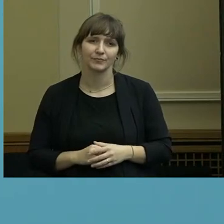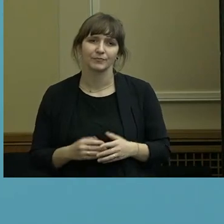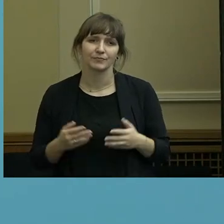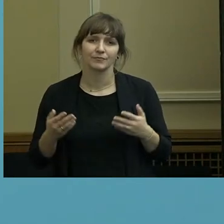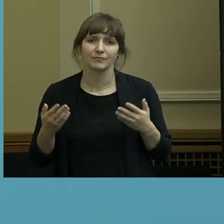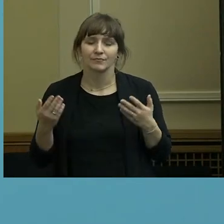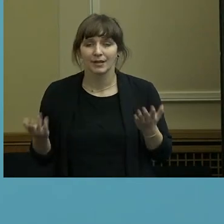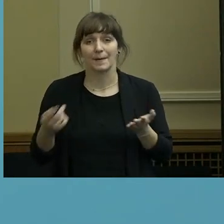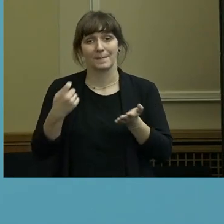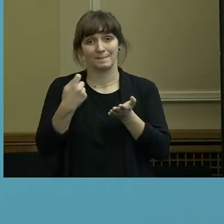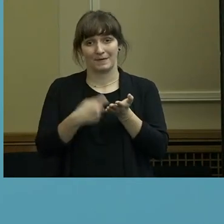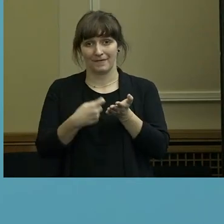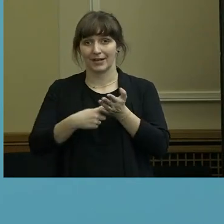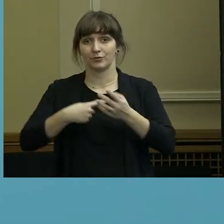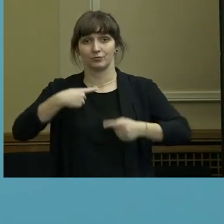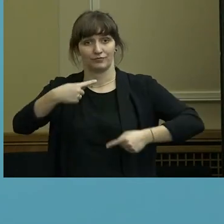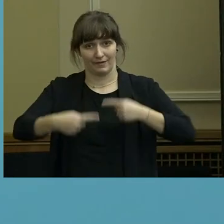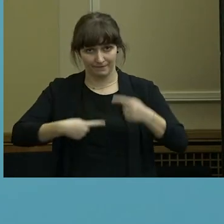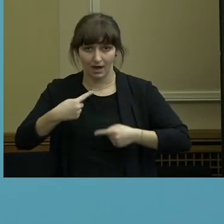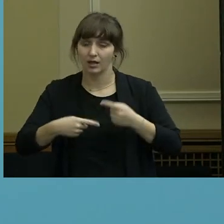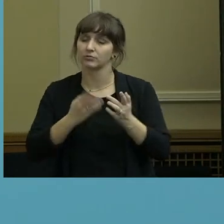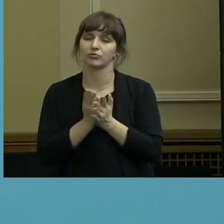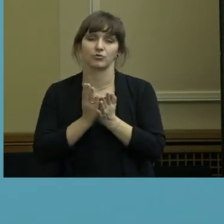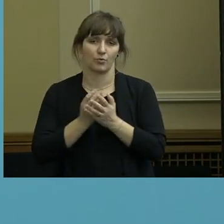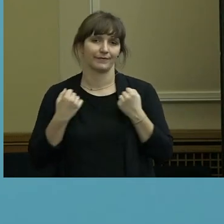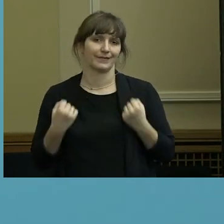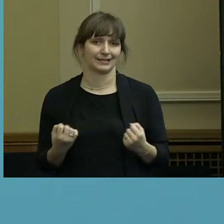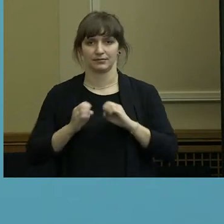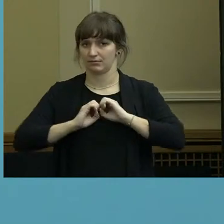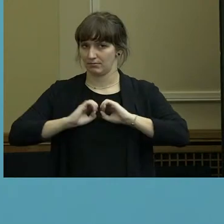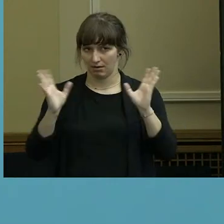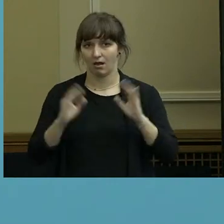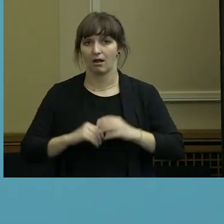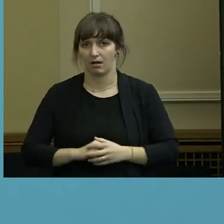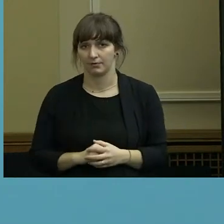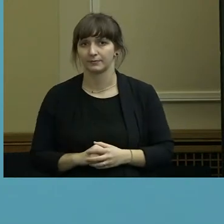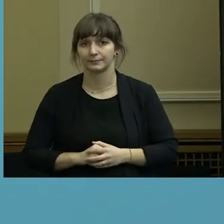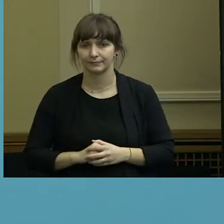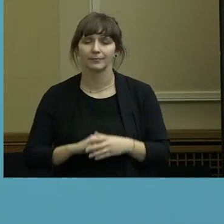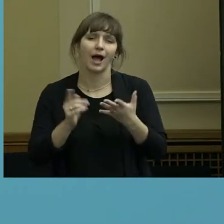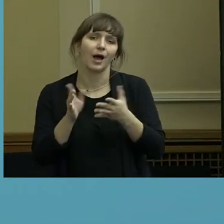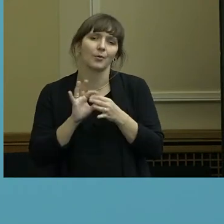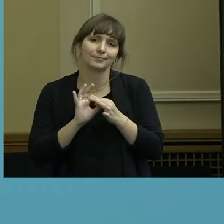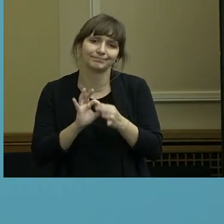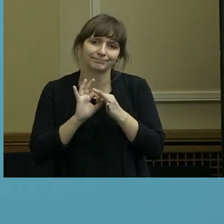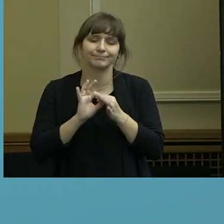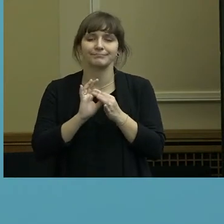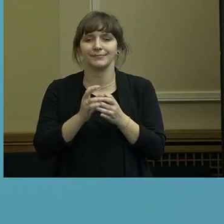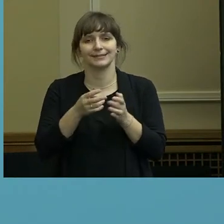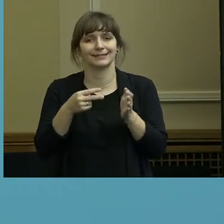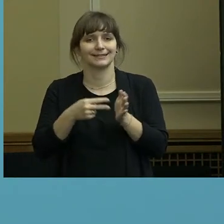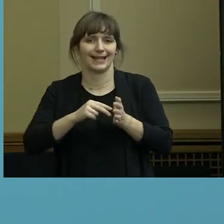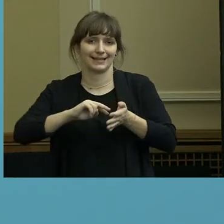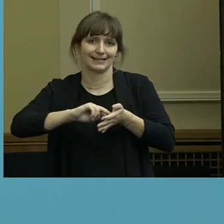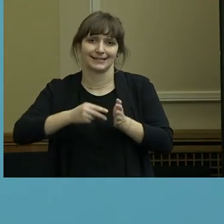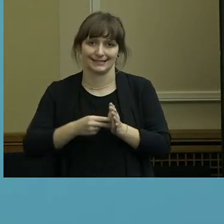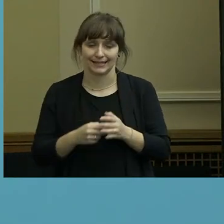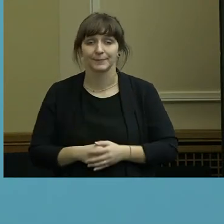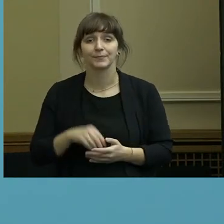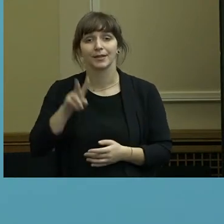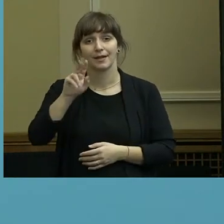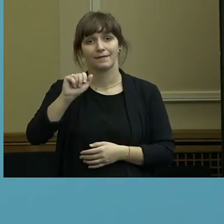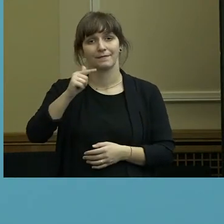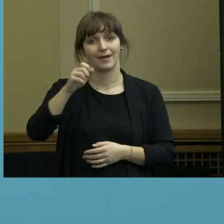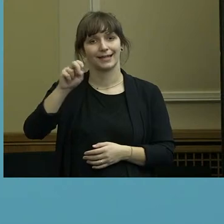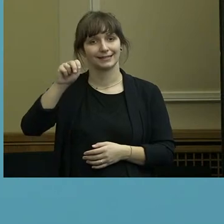Das Bewertungsverfahren ist bereits klar. Also das hat jetzt auch ein bisschen was mit der Technik zu tun. Also Vattenfall